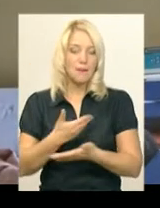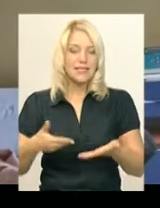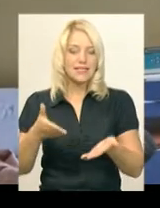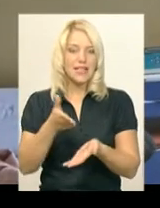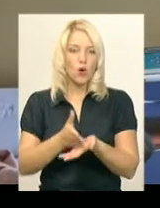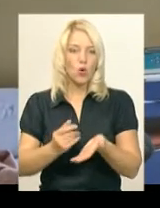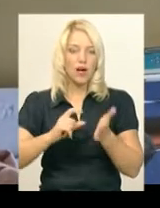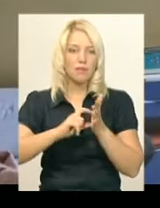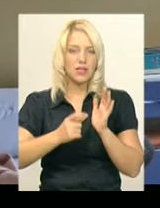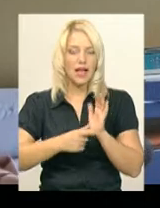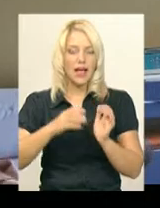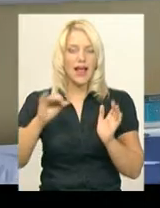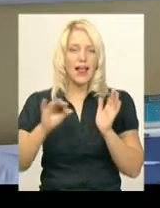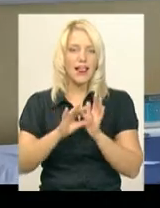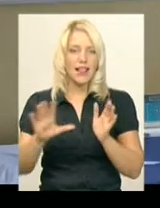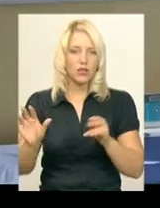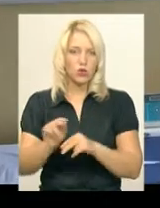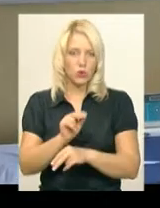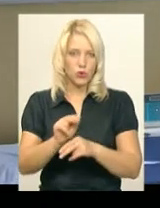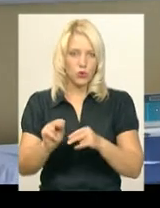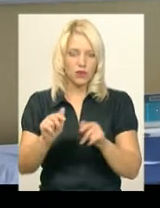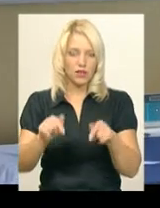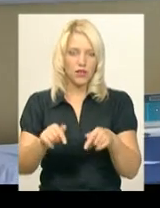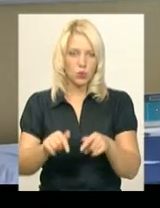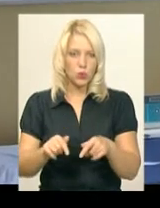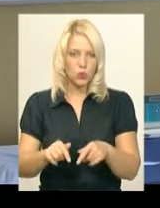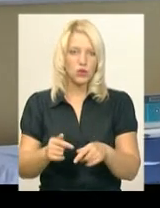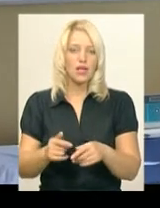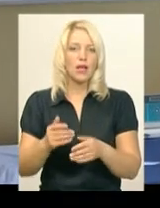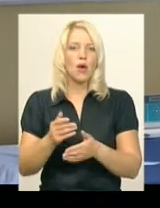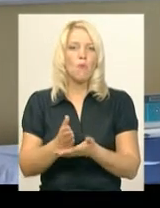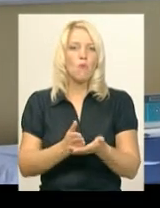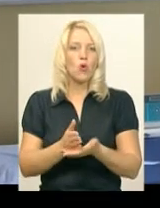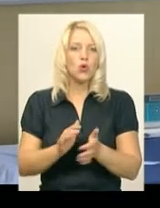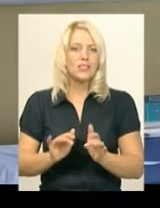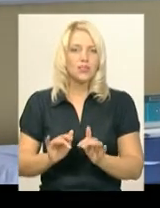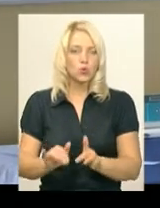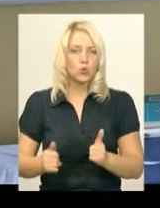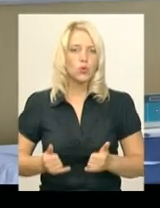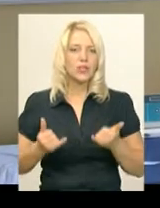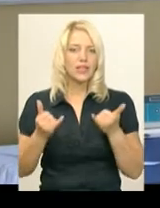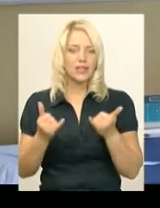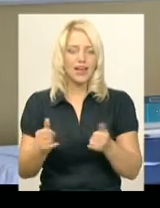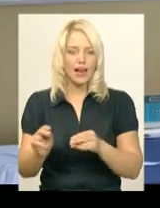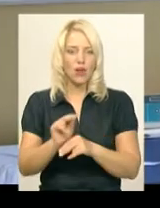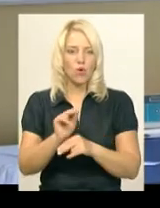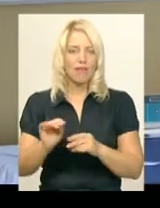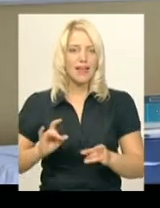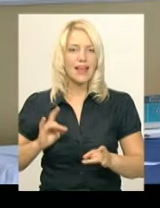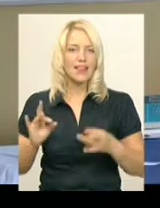кабінеті електролікування. Тут відпускаються процедури для лікування нервових